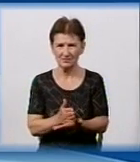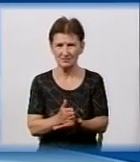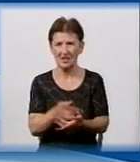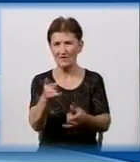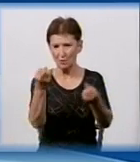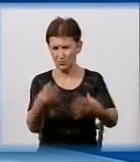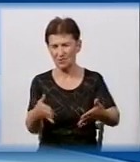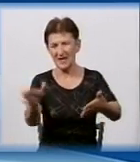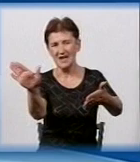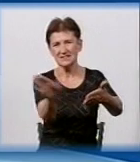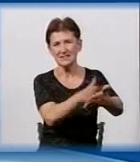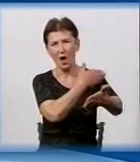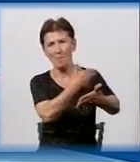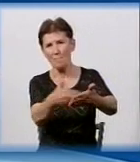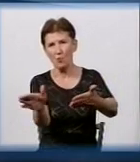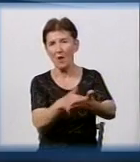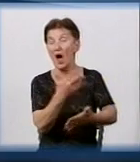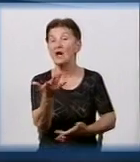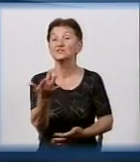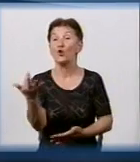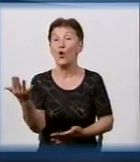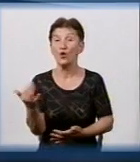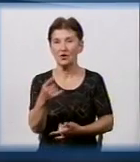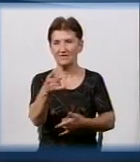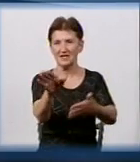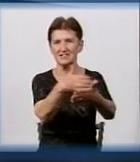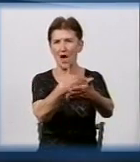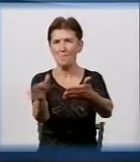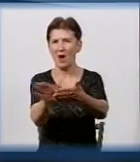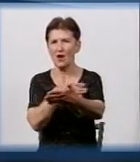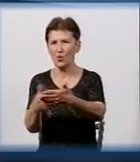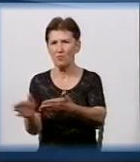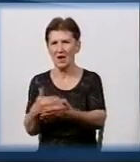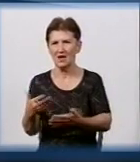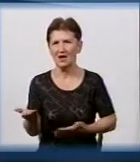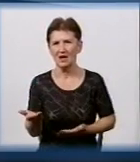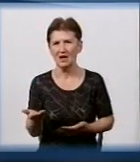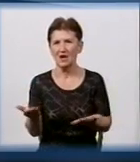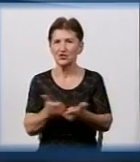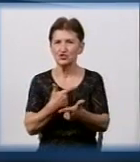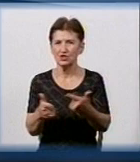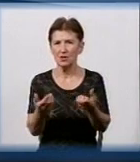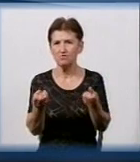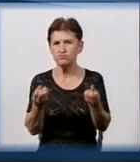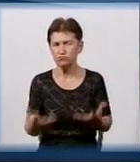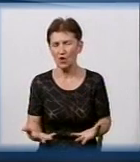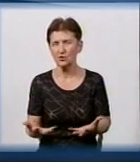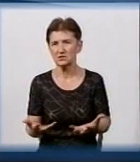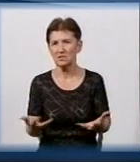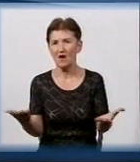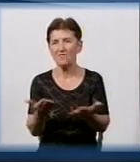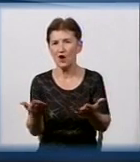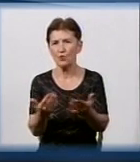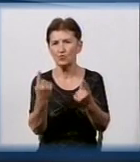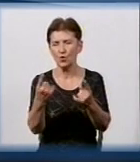замалювали? До речі, скільки цих написів ви замалювали? Чи замалювали всі на цьому районі? Чи просто в якомусь зосередженні, там